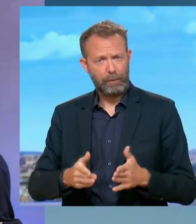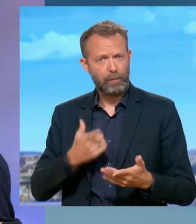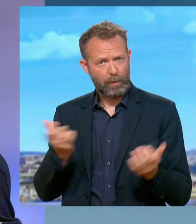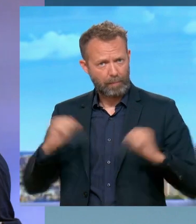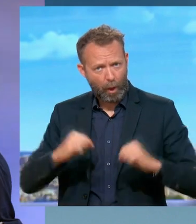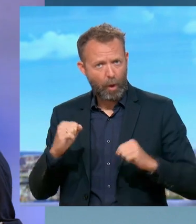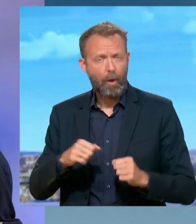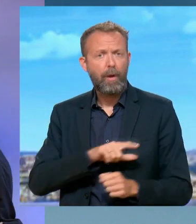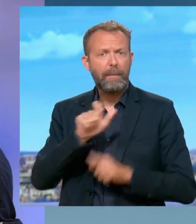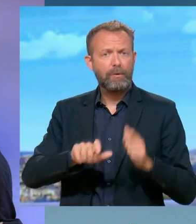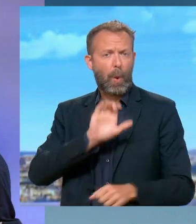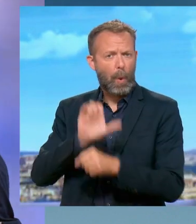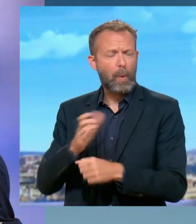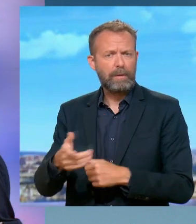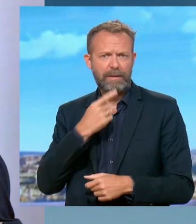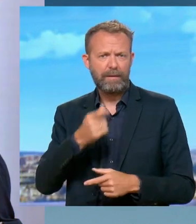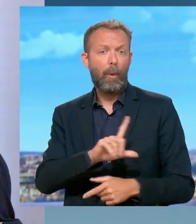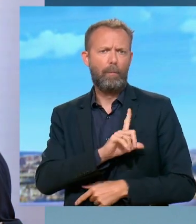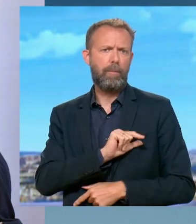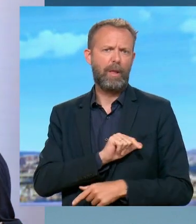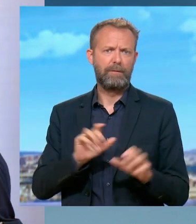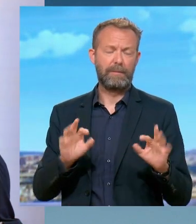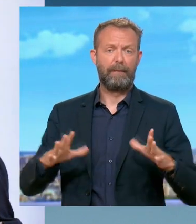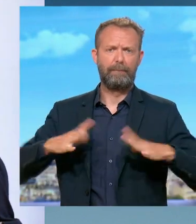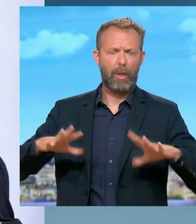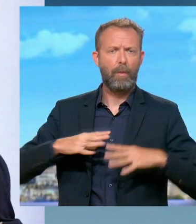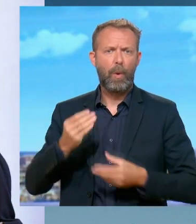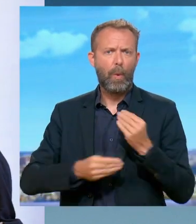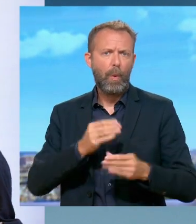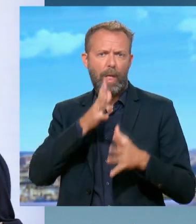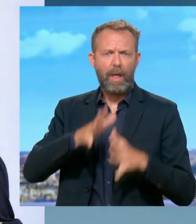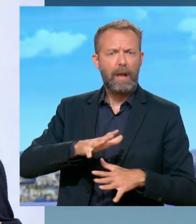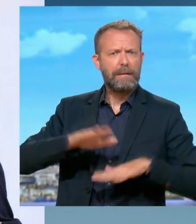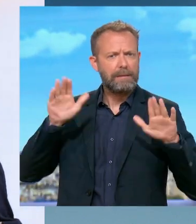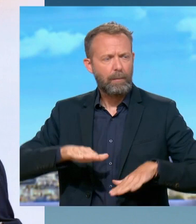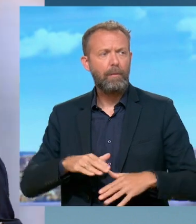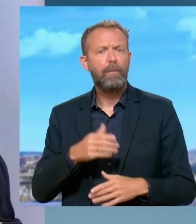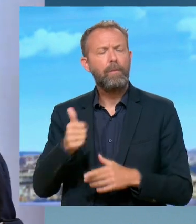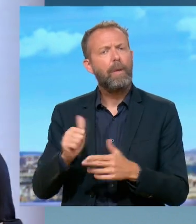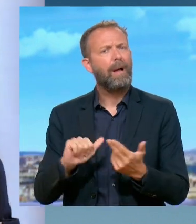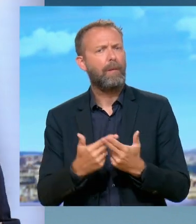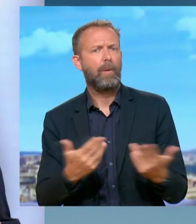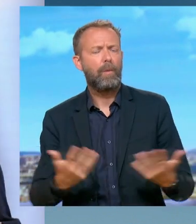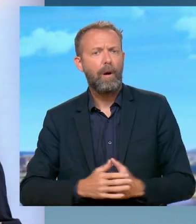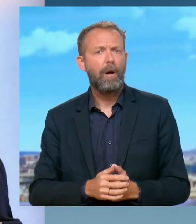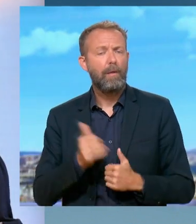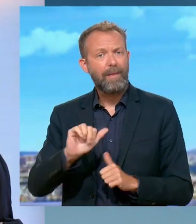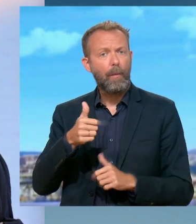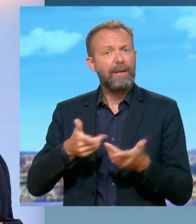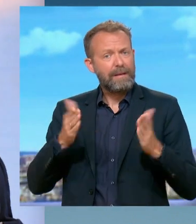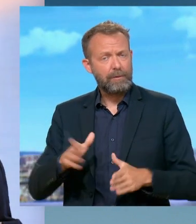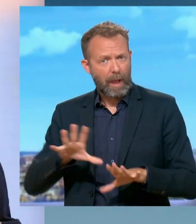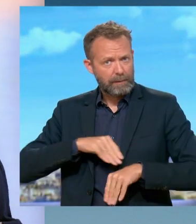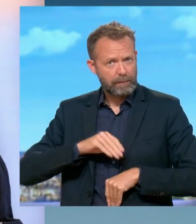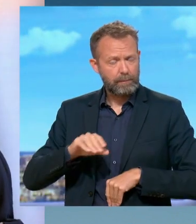Ses opposants à cette mesure dénoncent une police du vêtement, voire une islamophobie. Qu-ce que vous répondez ? Est-ce que déjà vous approuvez cette mesure ?